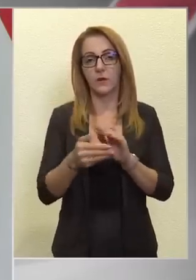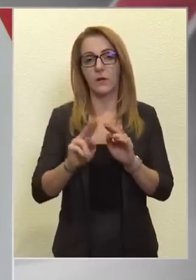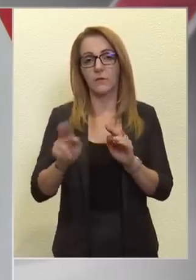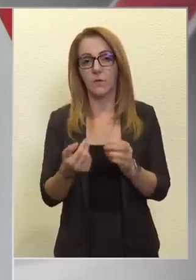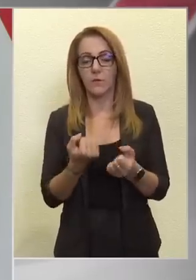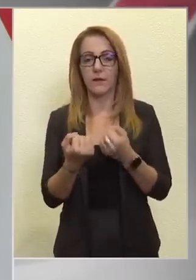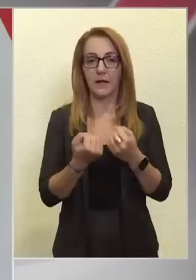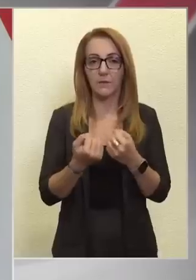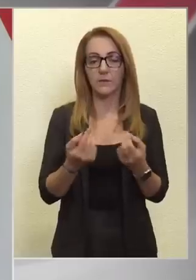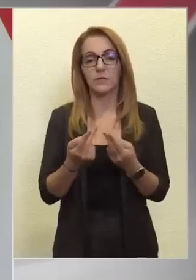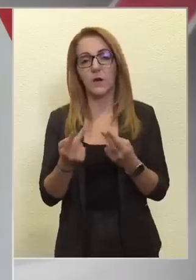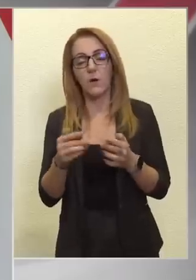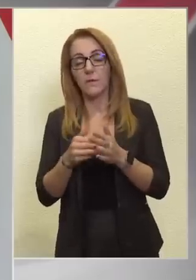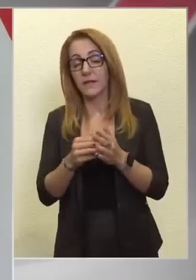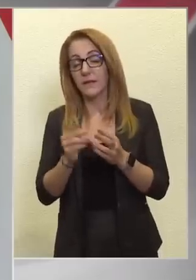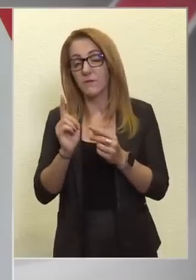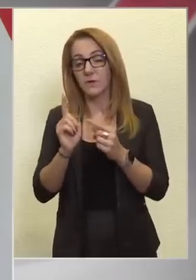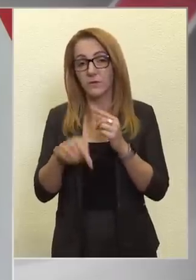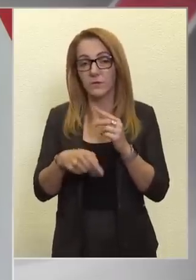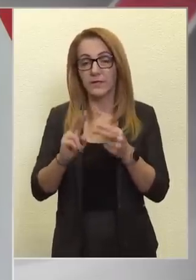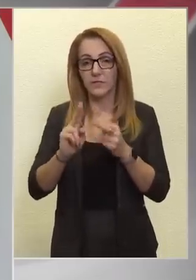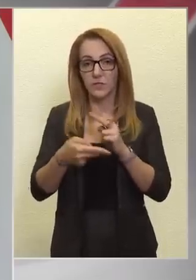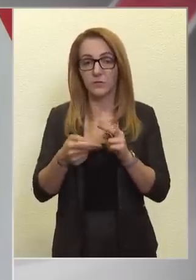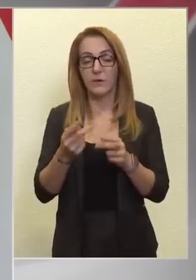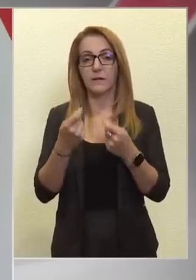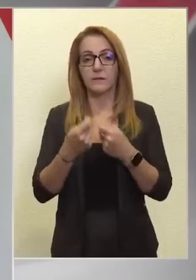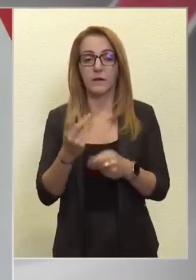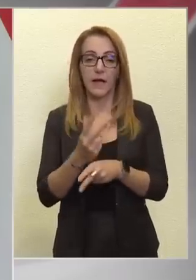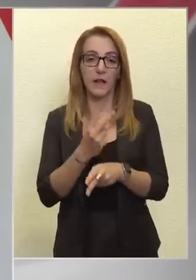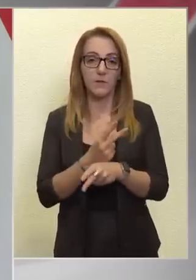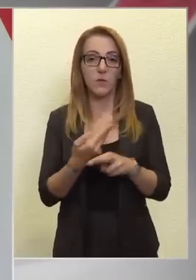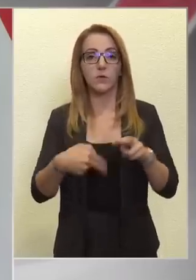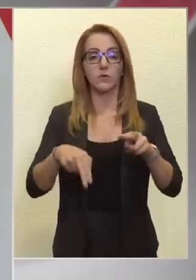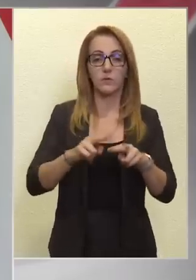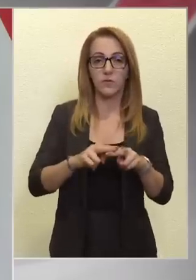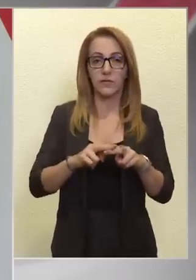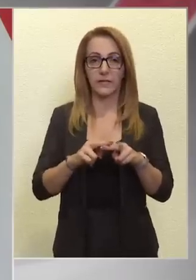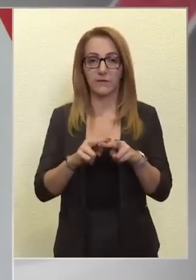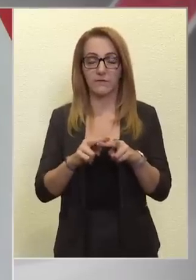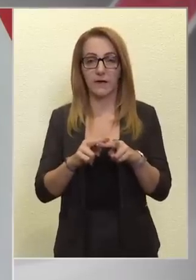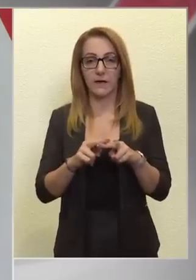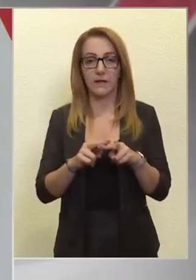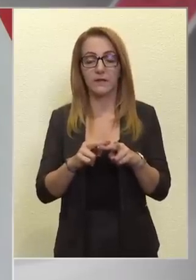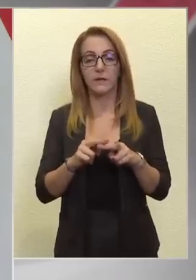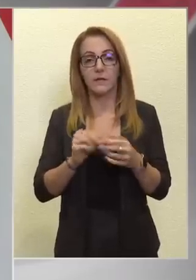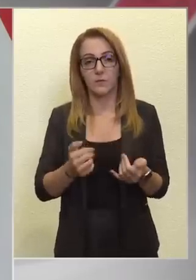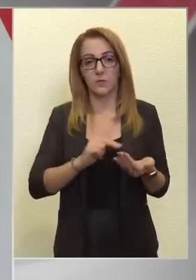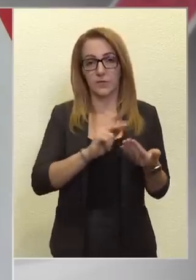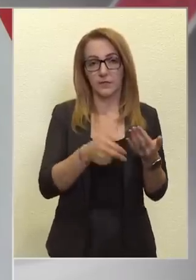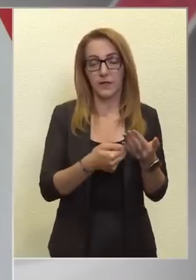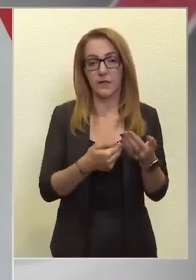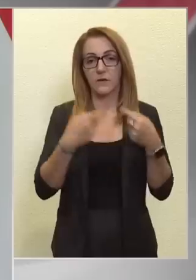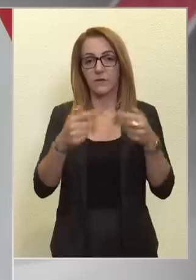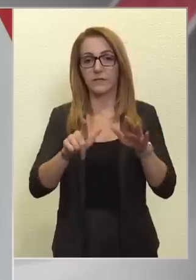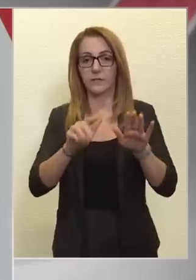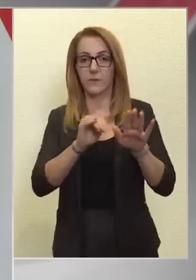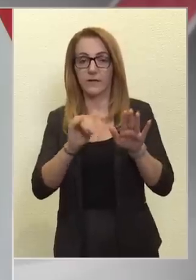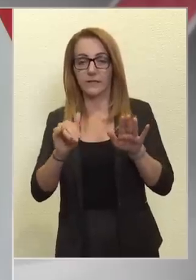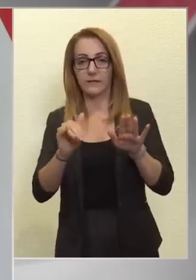még késésben, hiszen talán a tagállamok többsége G-vel is csak majd most kerüls az aláírásra, de a következő hét éves